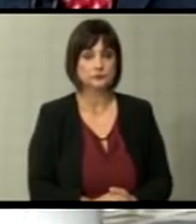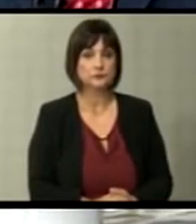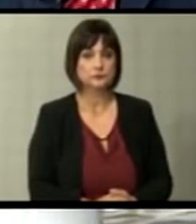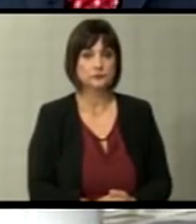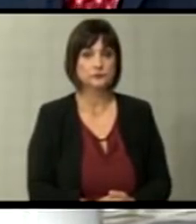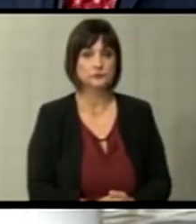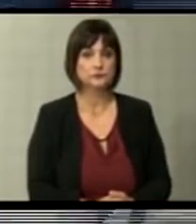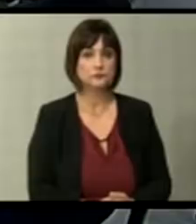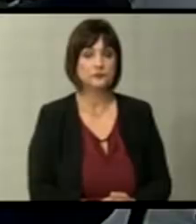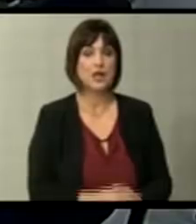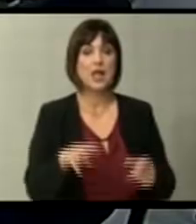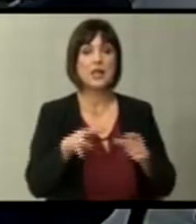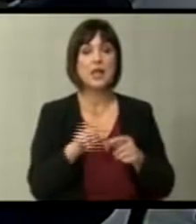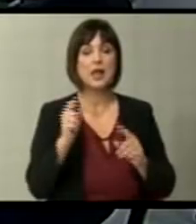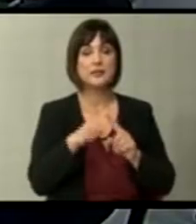Јатифи Јатифи